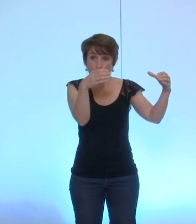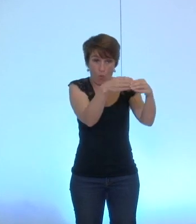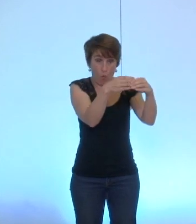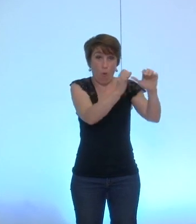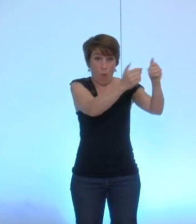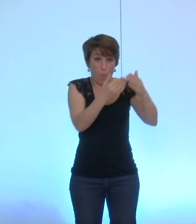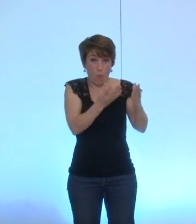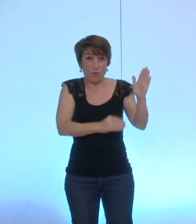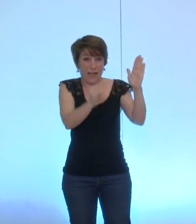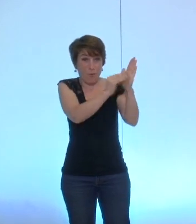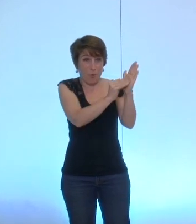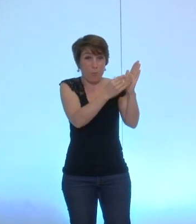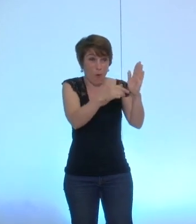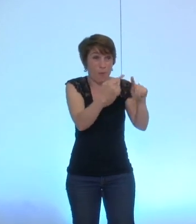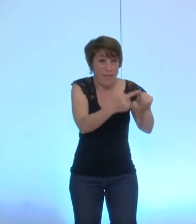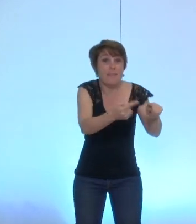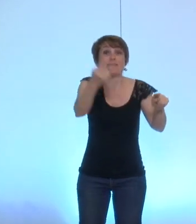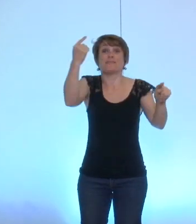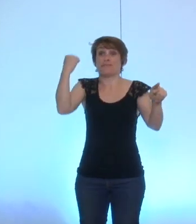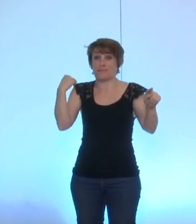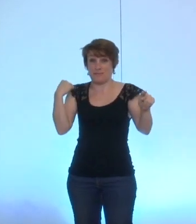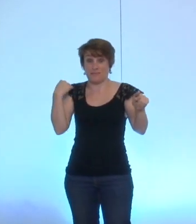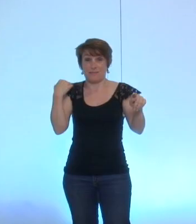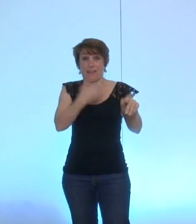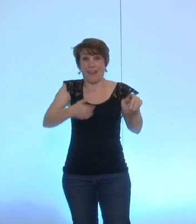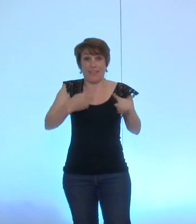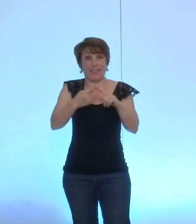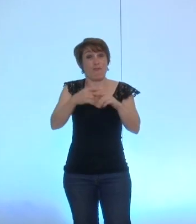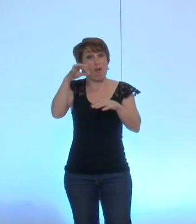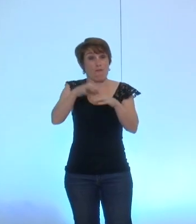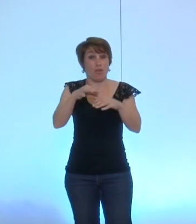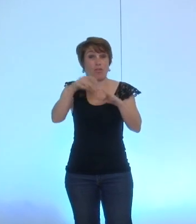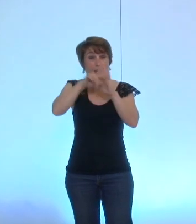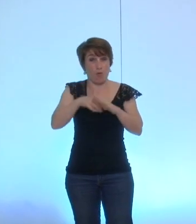lors du dernier vote du règlement intérieur en 2008.